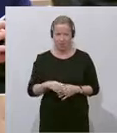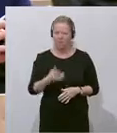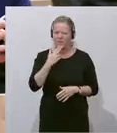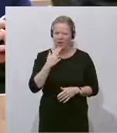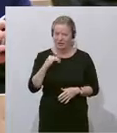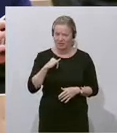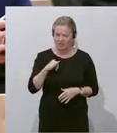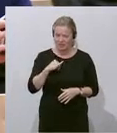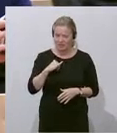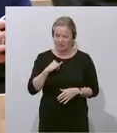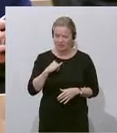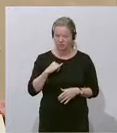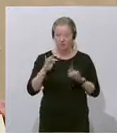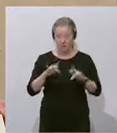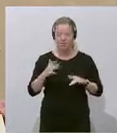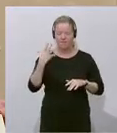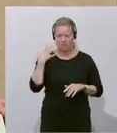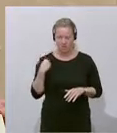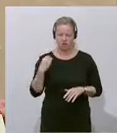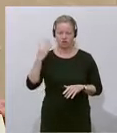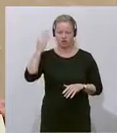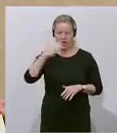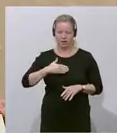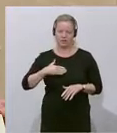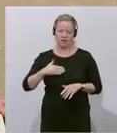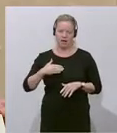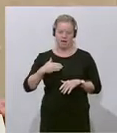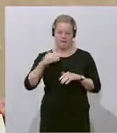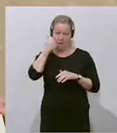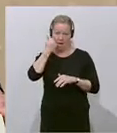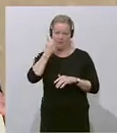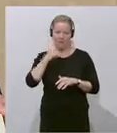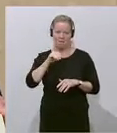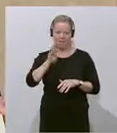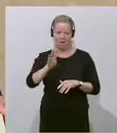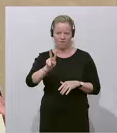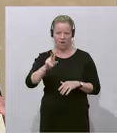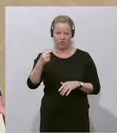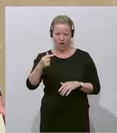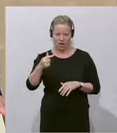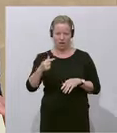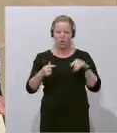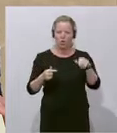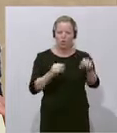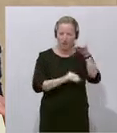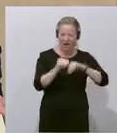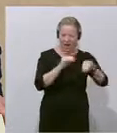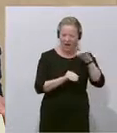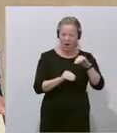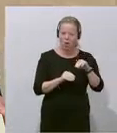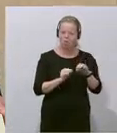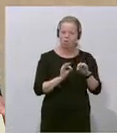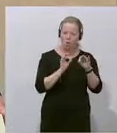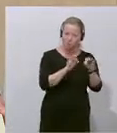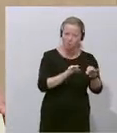Kassier? Ein weiterer schwarzer V-Mann aus dem BVT. Und was ist die Aufgabe von Pro Patria? weit und